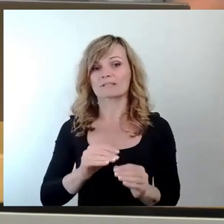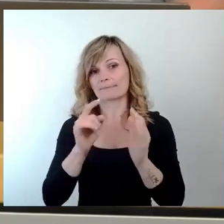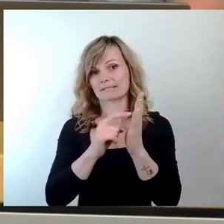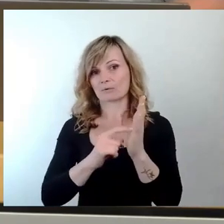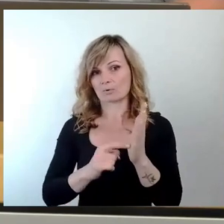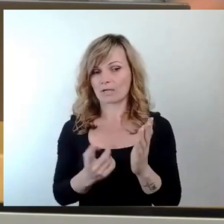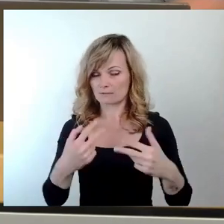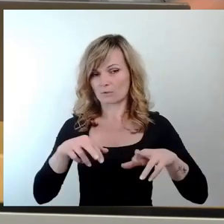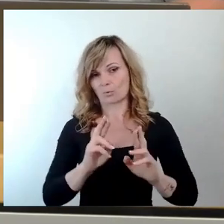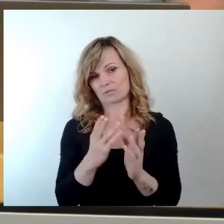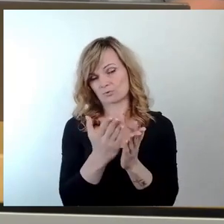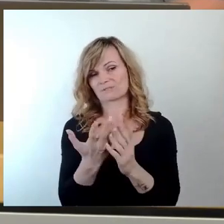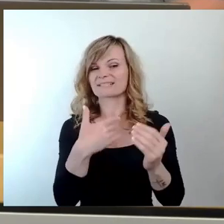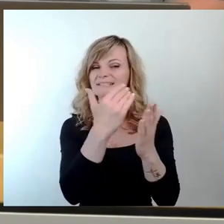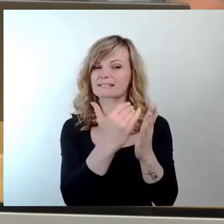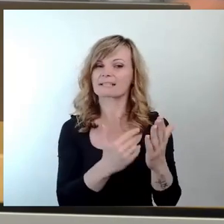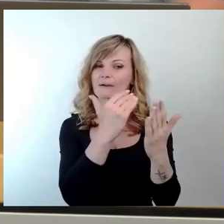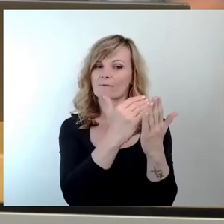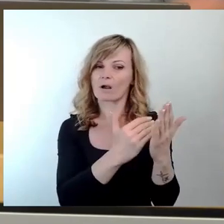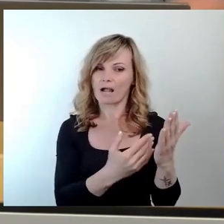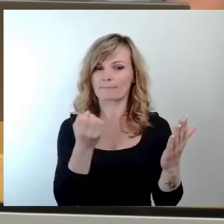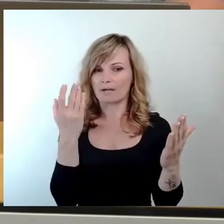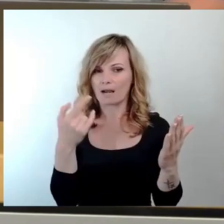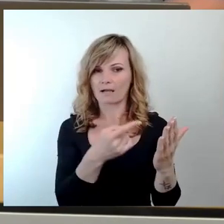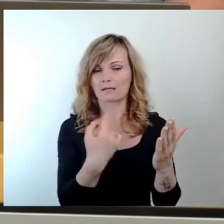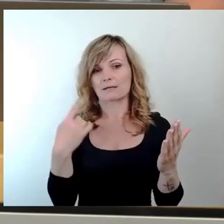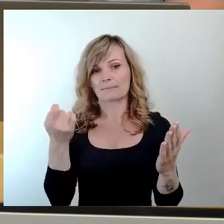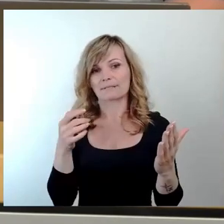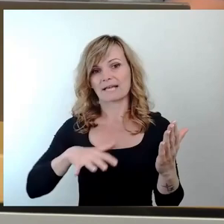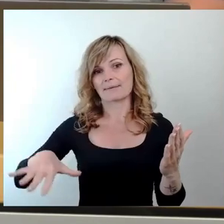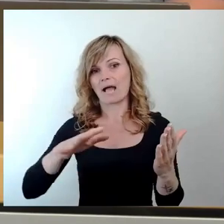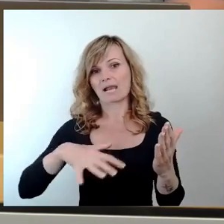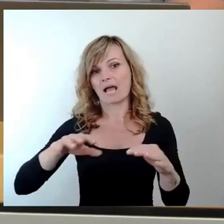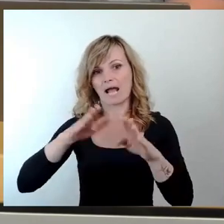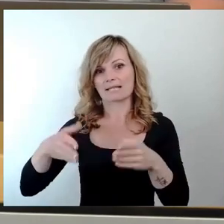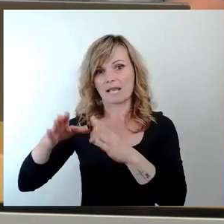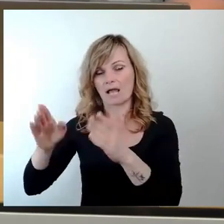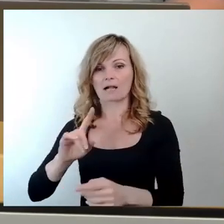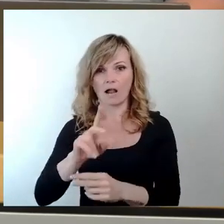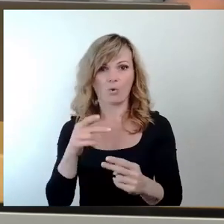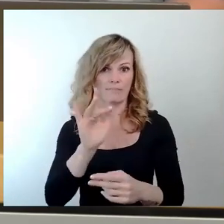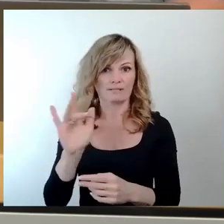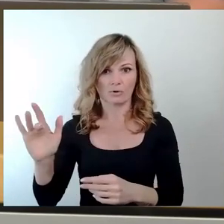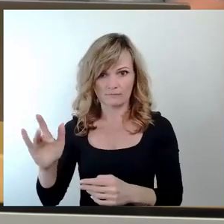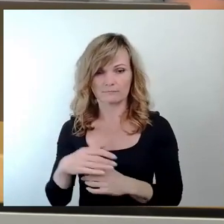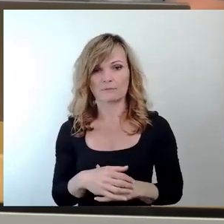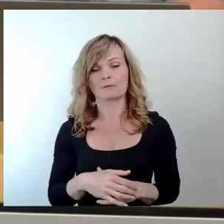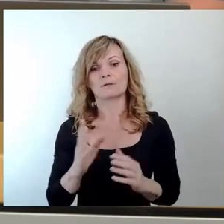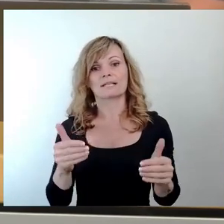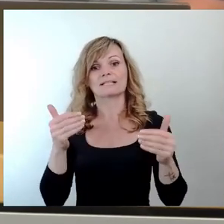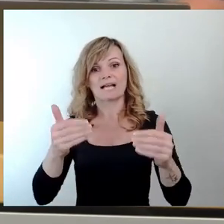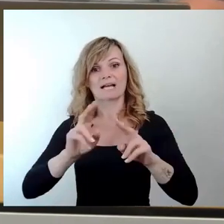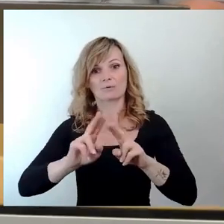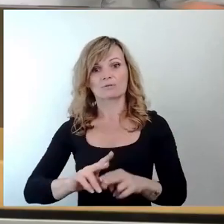Gesetzliche Vorgaben treffen natürlich die Betreiber aller Anlagen, sodass die Nachrüstung auch deren Entsorgungspreise erhöhen würde.